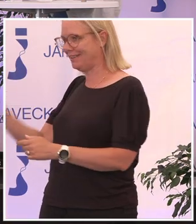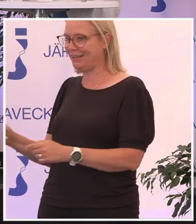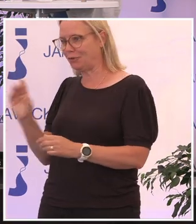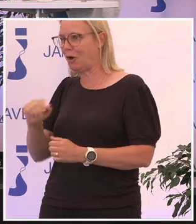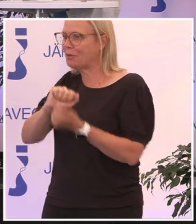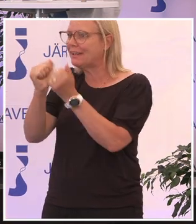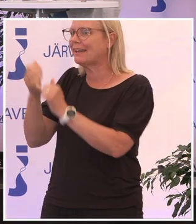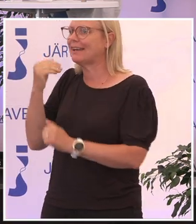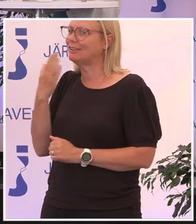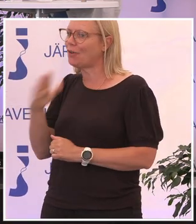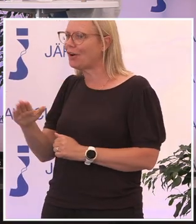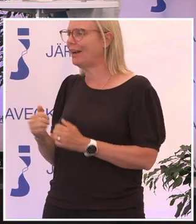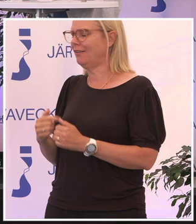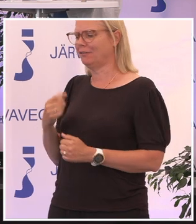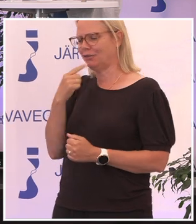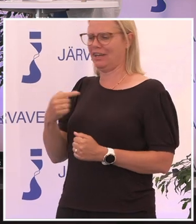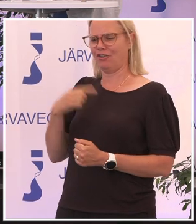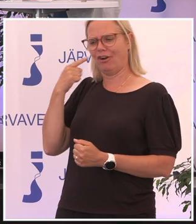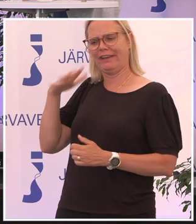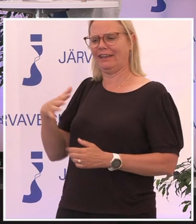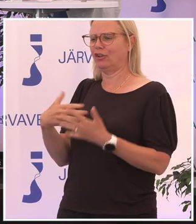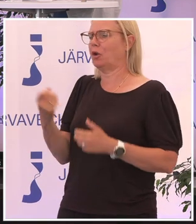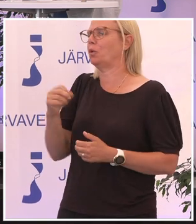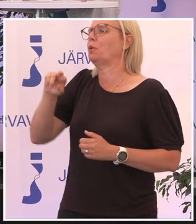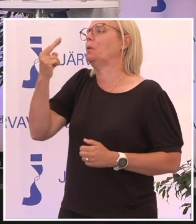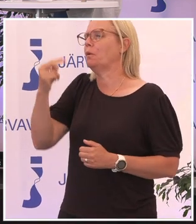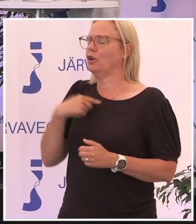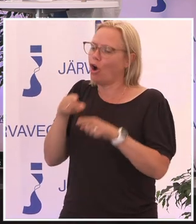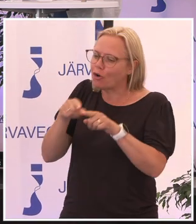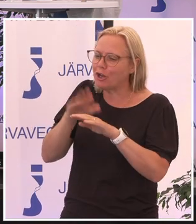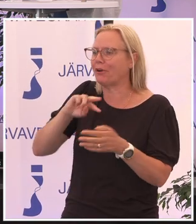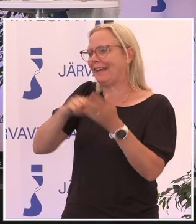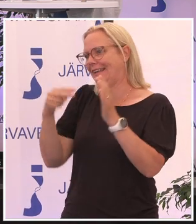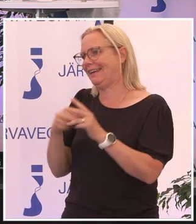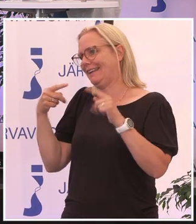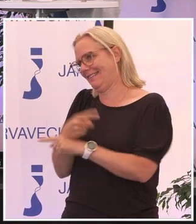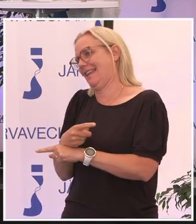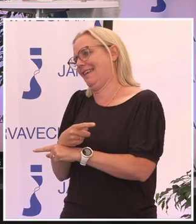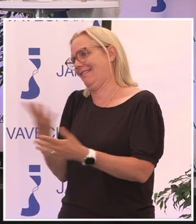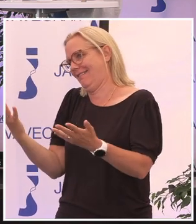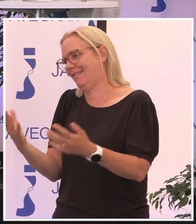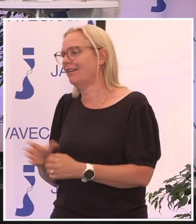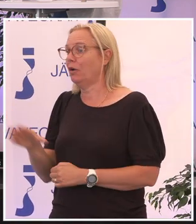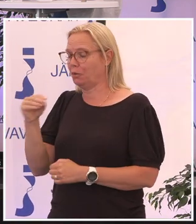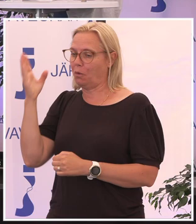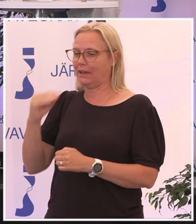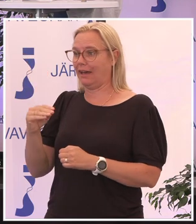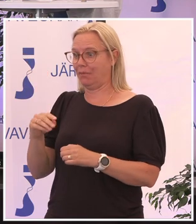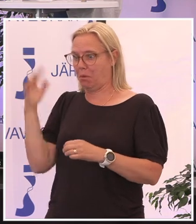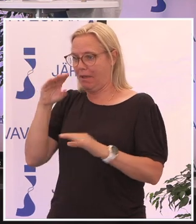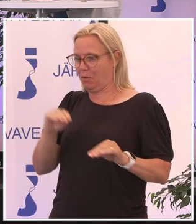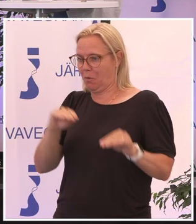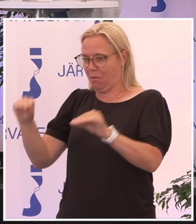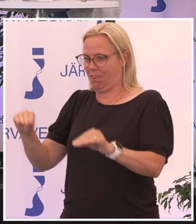för att säga, jag tänker inte göra något åt det här just nu, så jag skyller på tekniken. Och så, och så kan jag skjuta problemet i